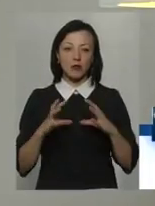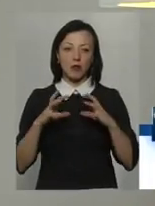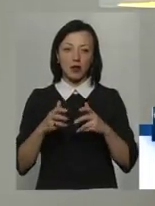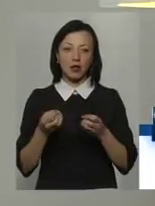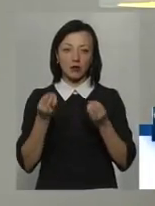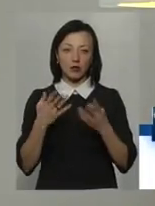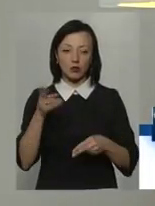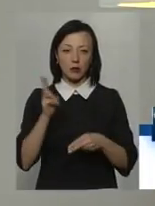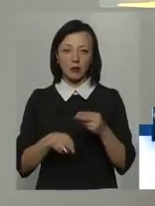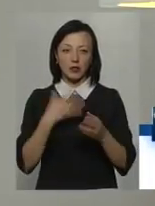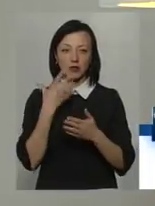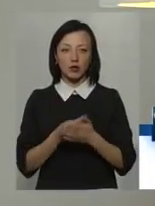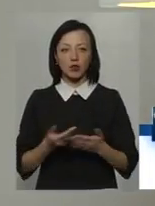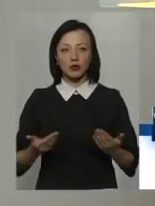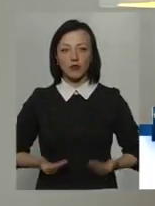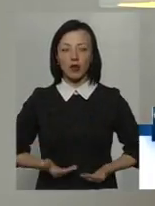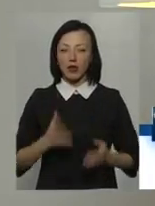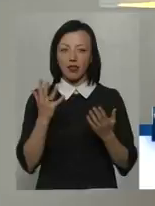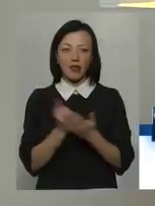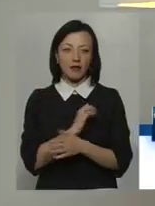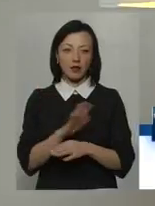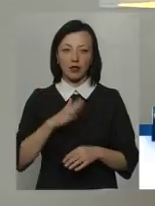припинить своє існування через невдале наше господарювання.